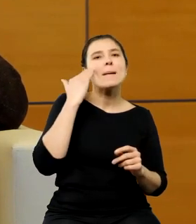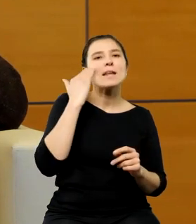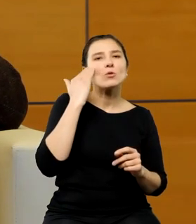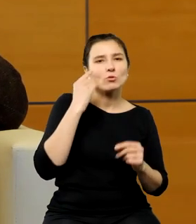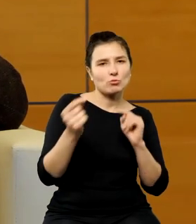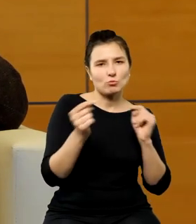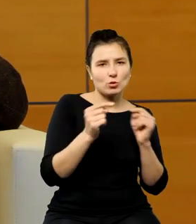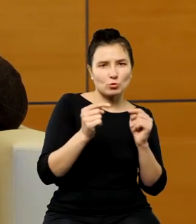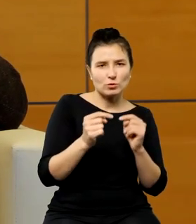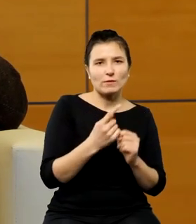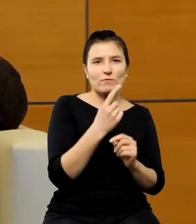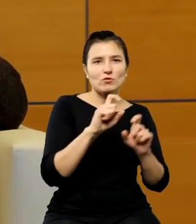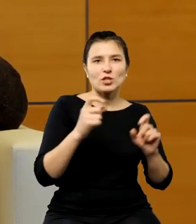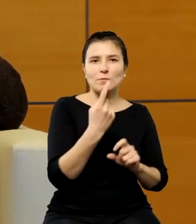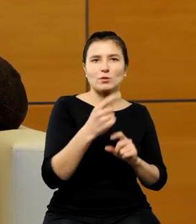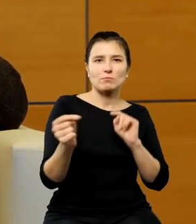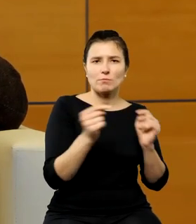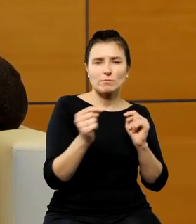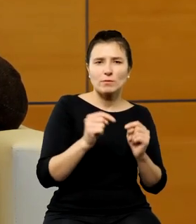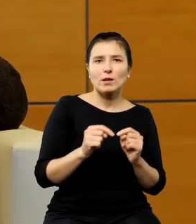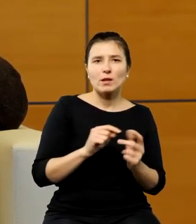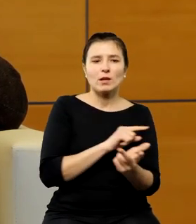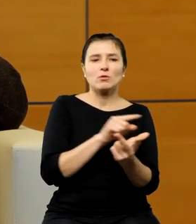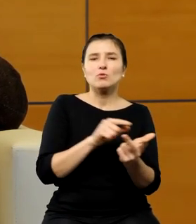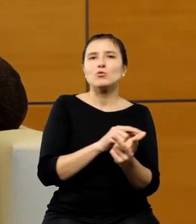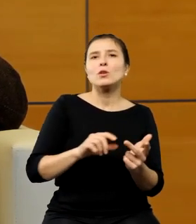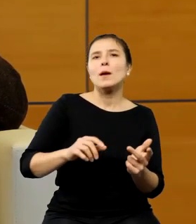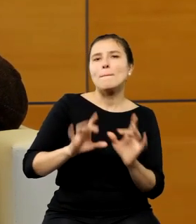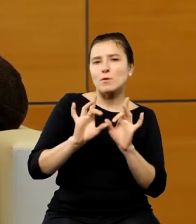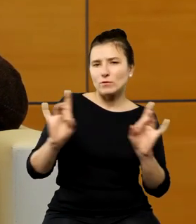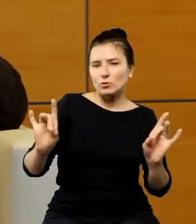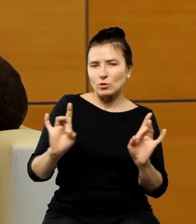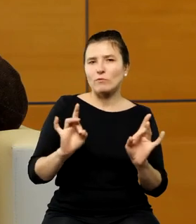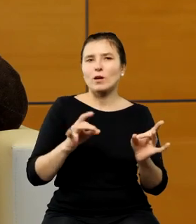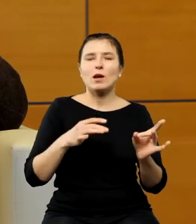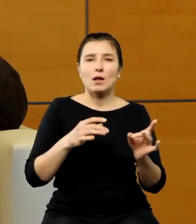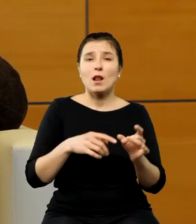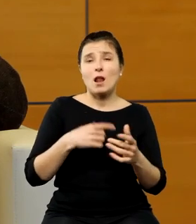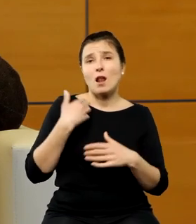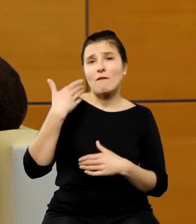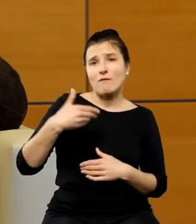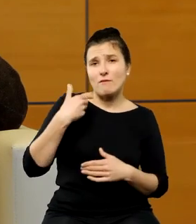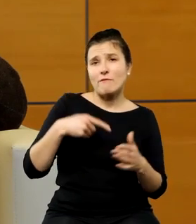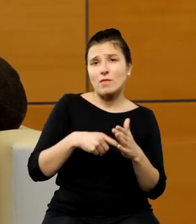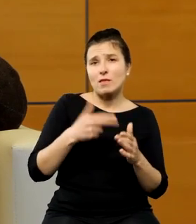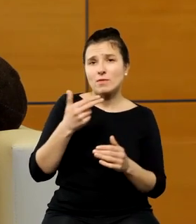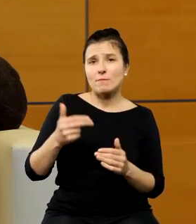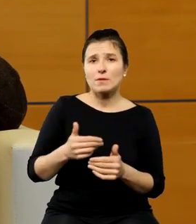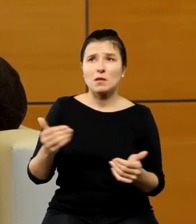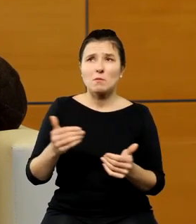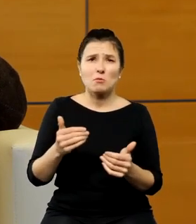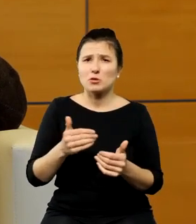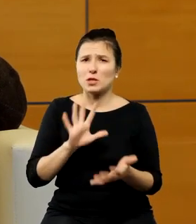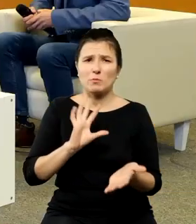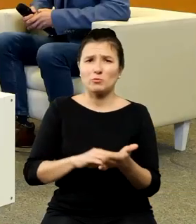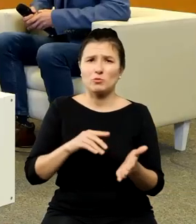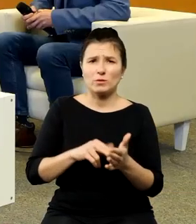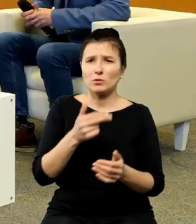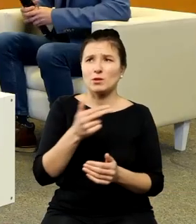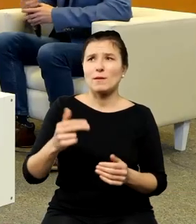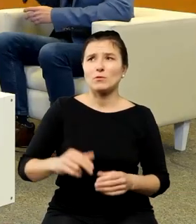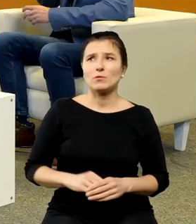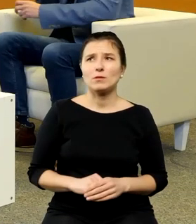profesor Mikulski profesor Kokowski odpowiadali się na ten temat może tego wątku nie powtarzajmy niepotrzebnie